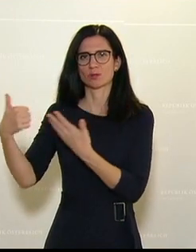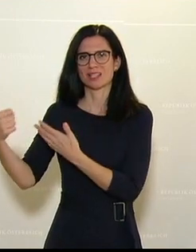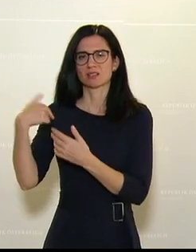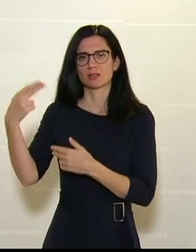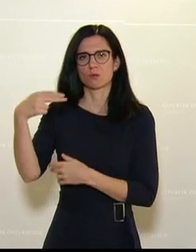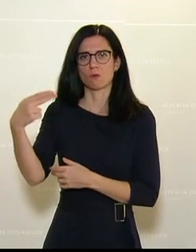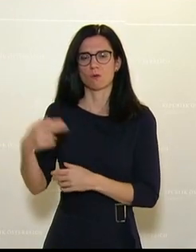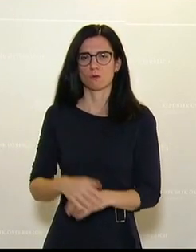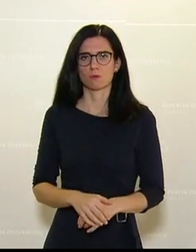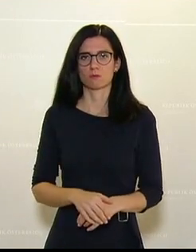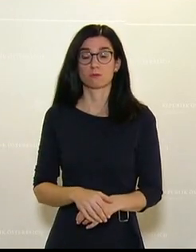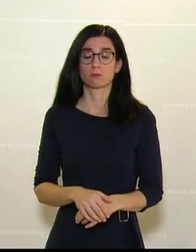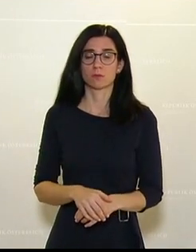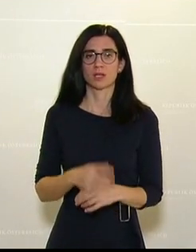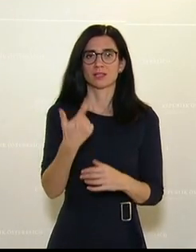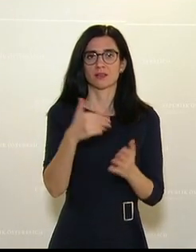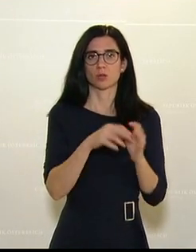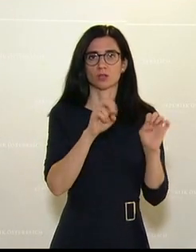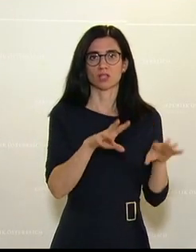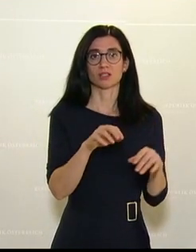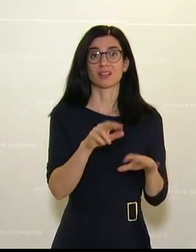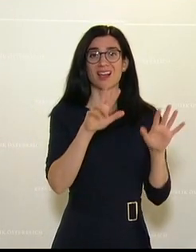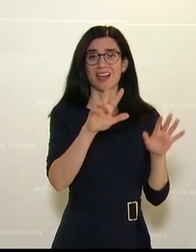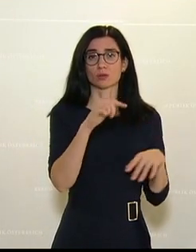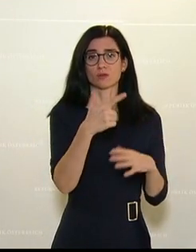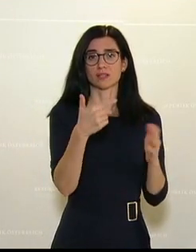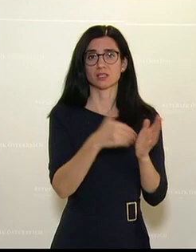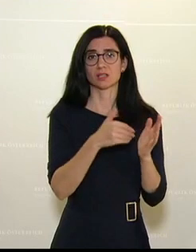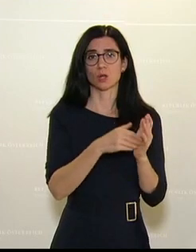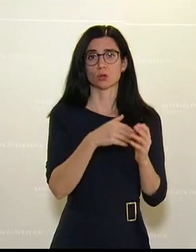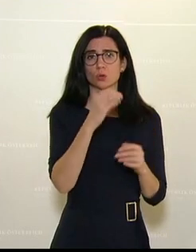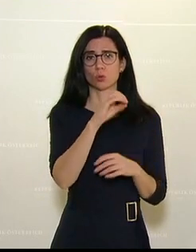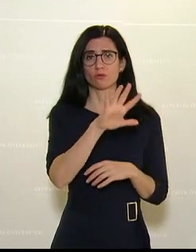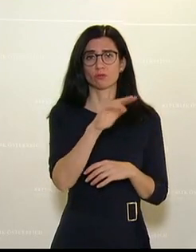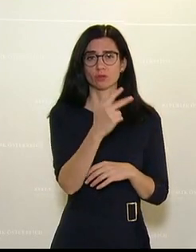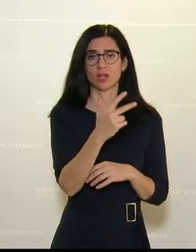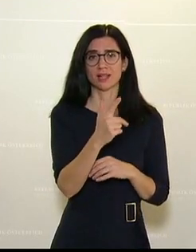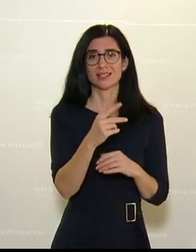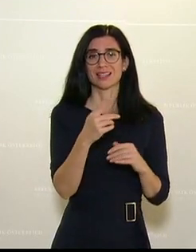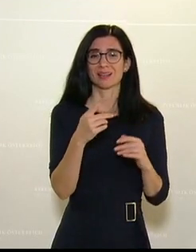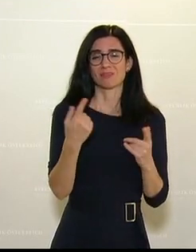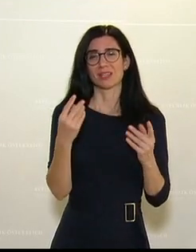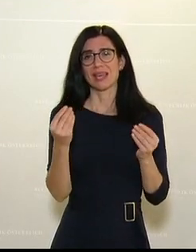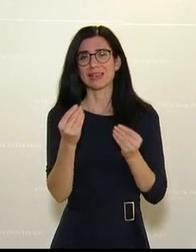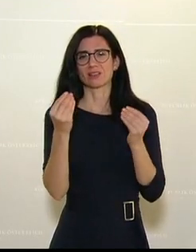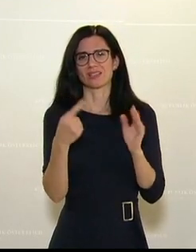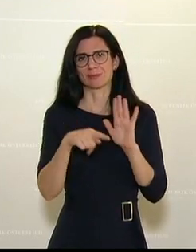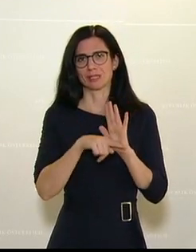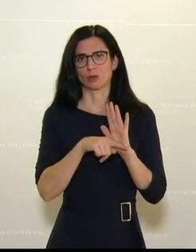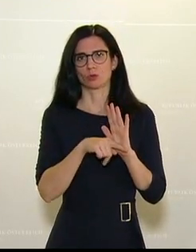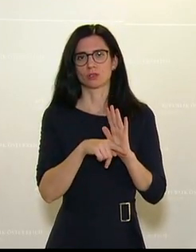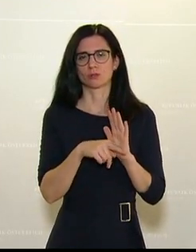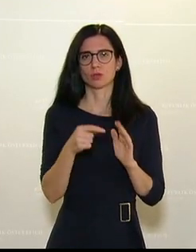Euro lag, 2018 bei 28.035, also sogar ein leichtes Minus, das ist